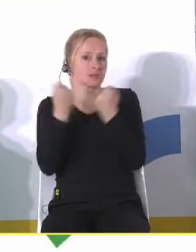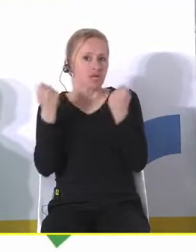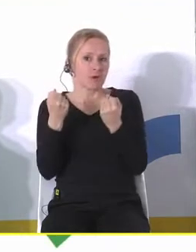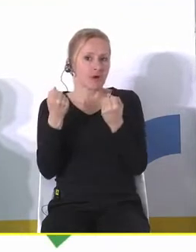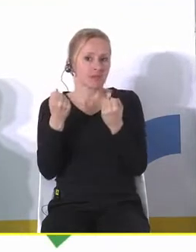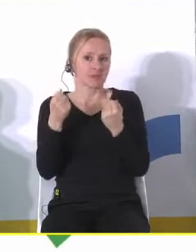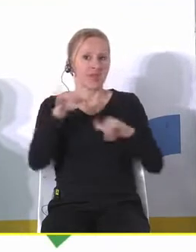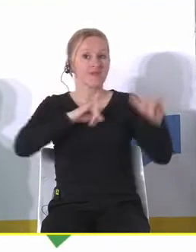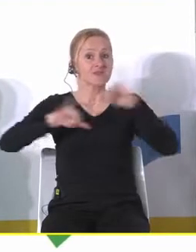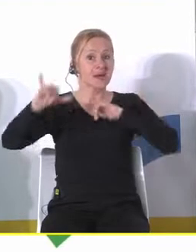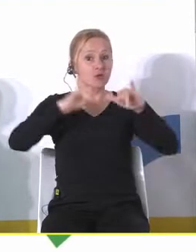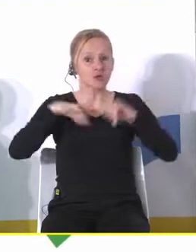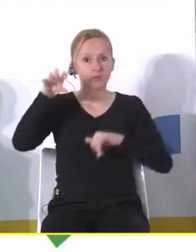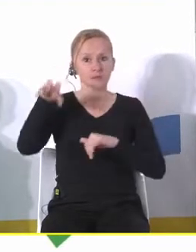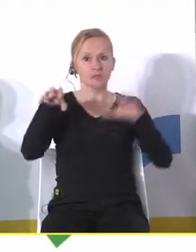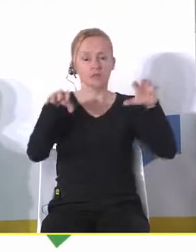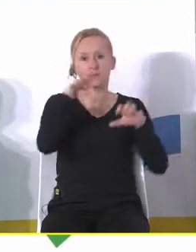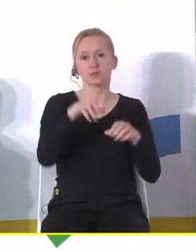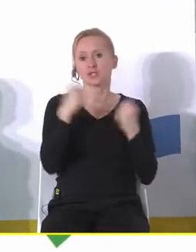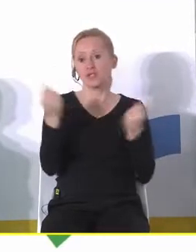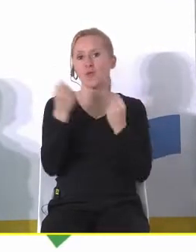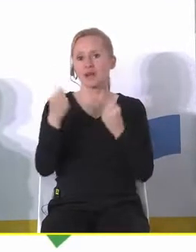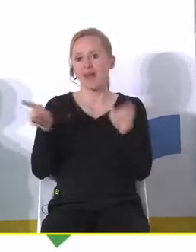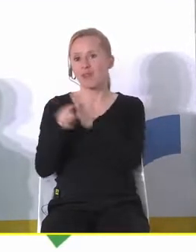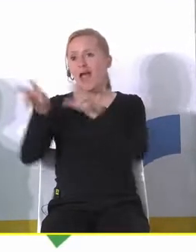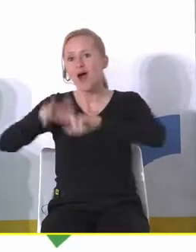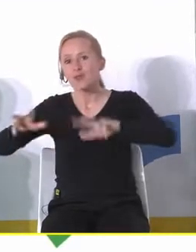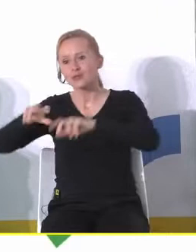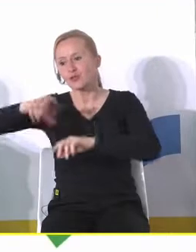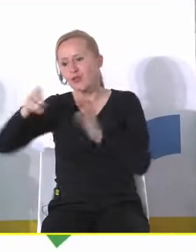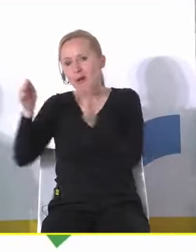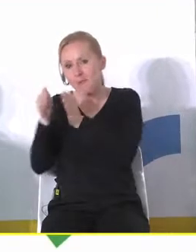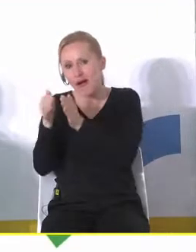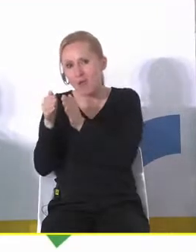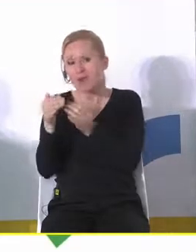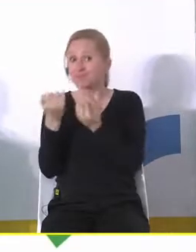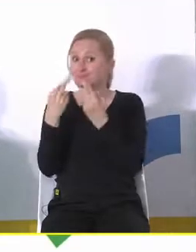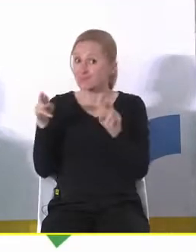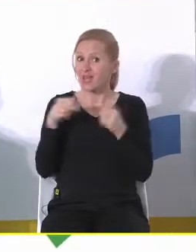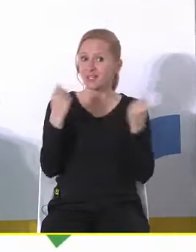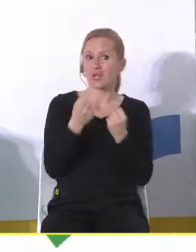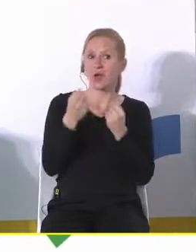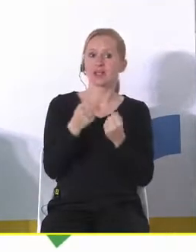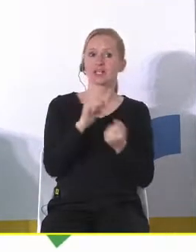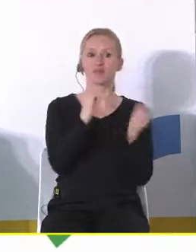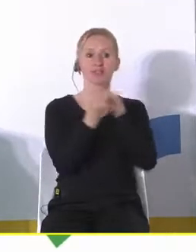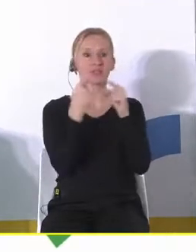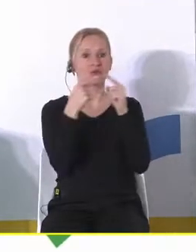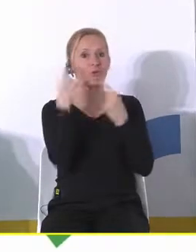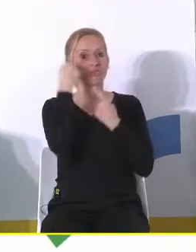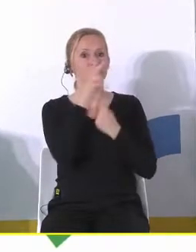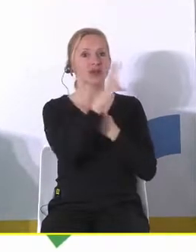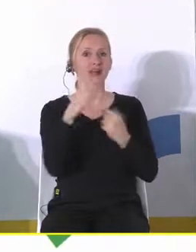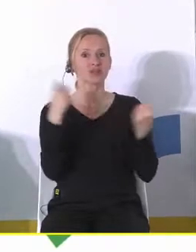prowadzone w samorządzie z tego że działania dla rodzin to wybrana grupka mikrodziałań na to że praktycznie każde